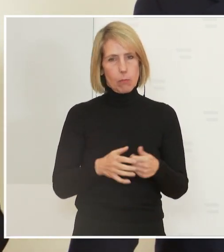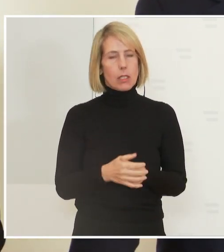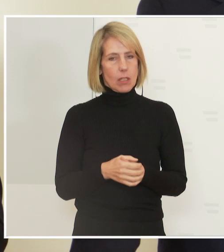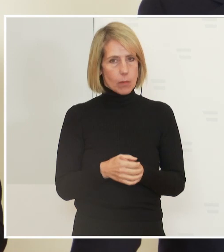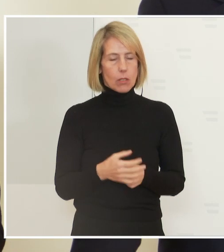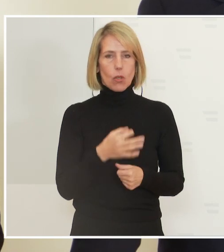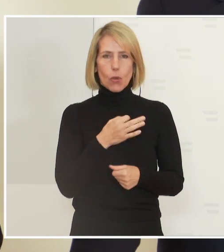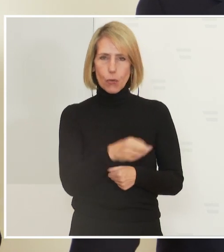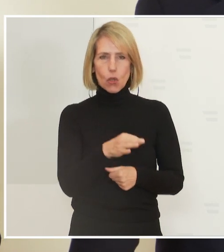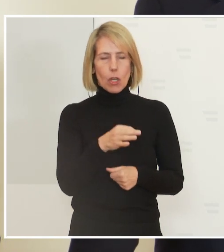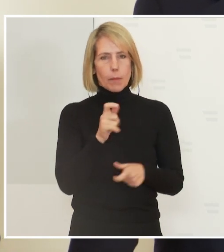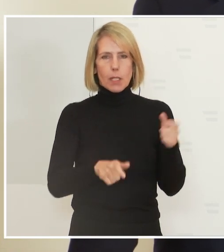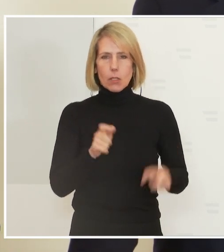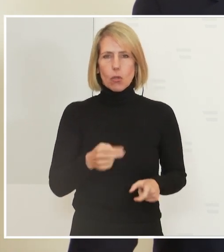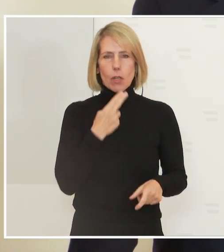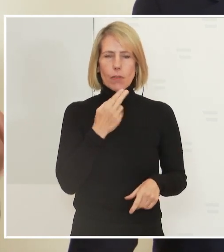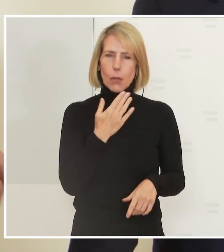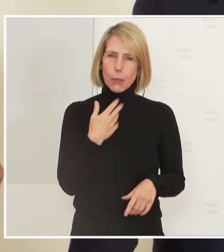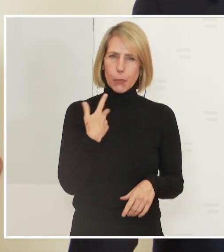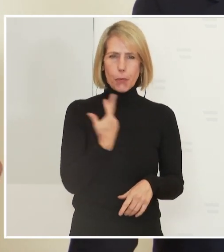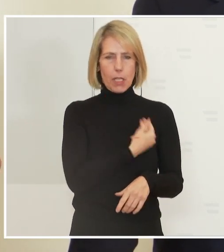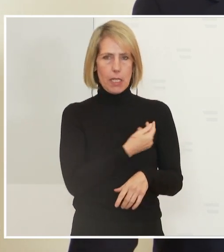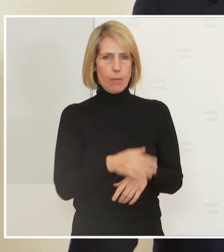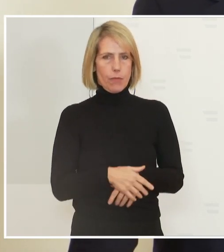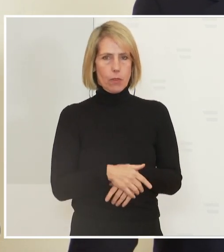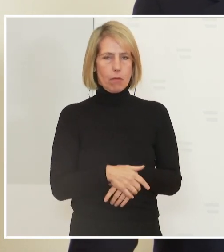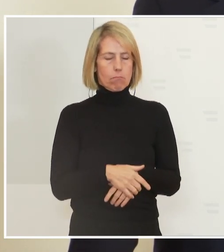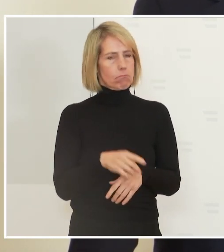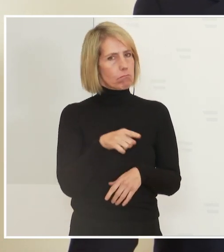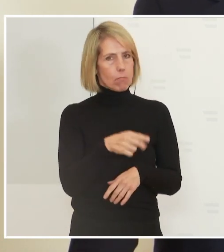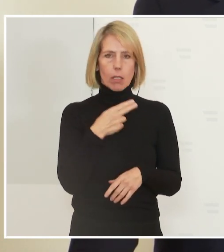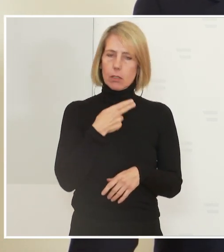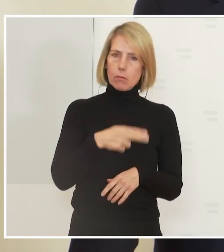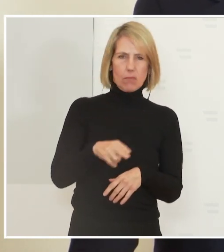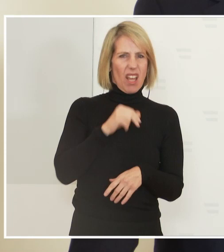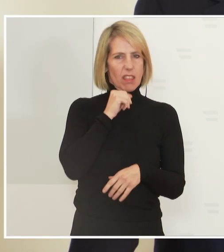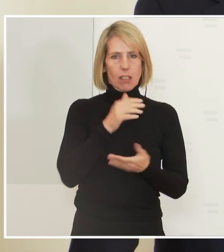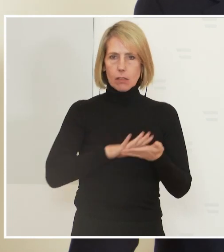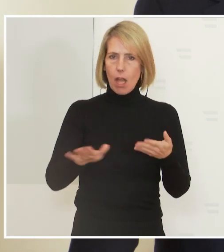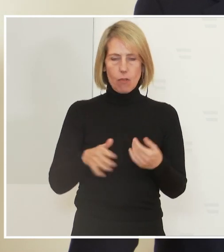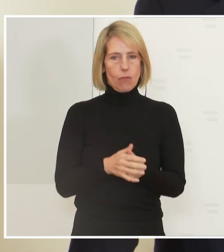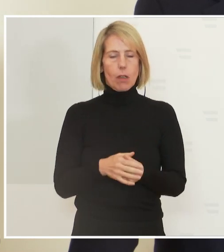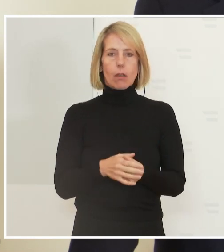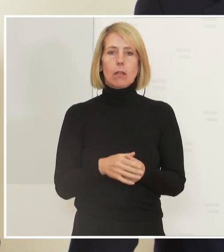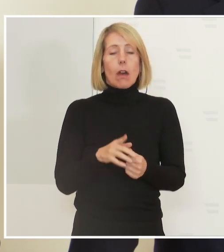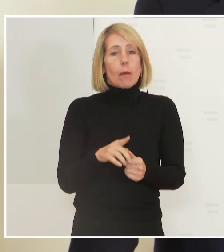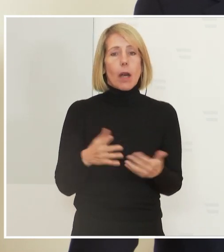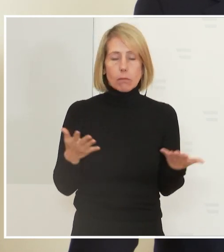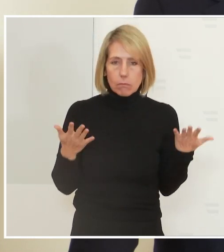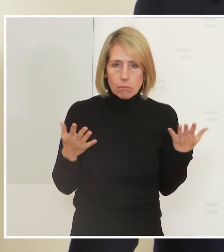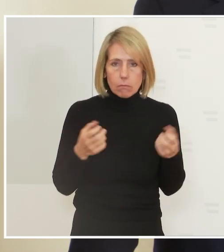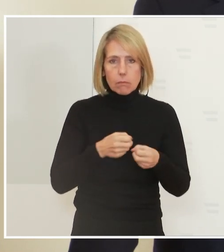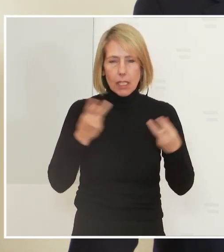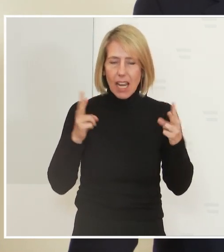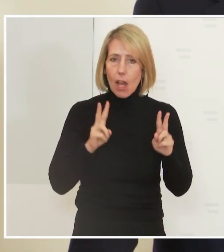Ungeimpften betrifft. Das ist nicht so einfach. Und deshalb ist es aber schon klar, dass diese